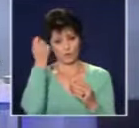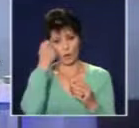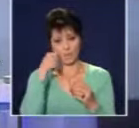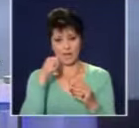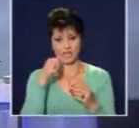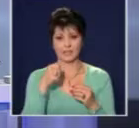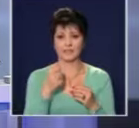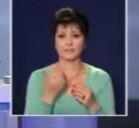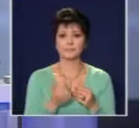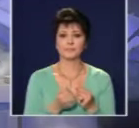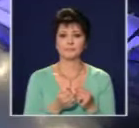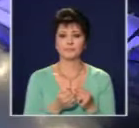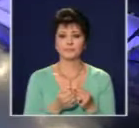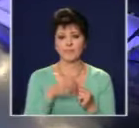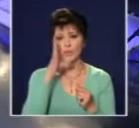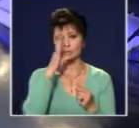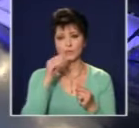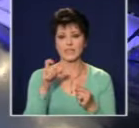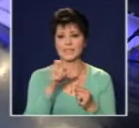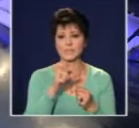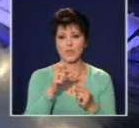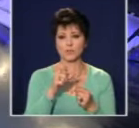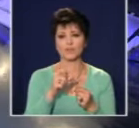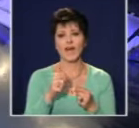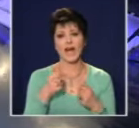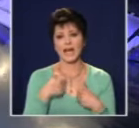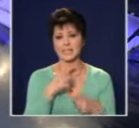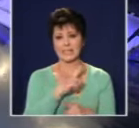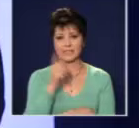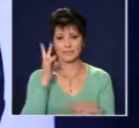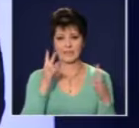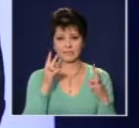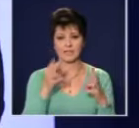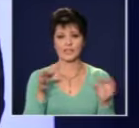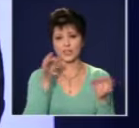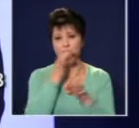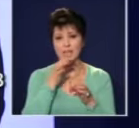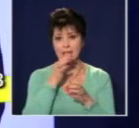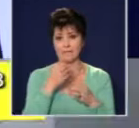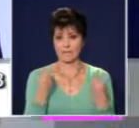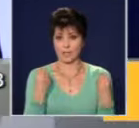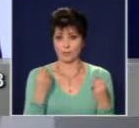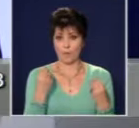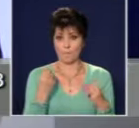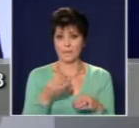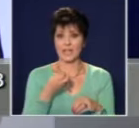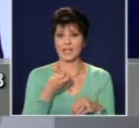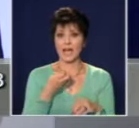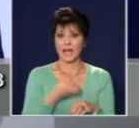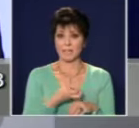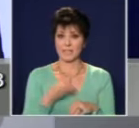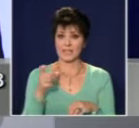господин Симеонов категорично съм не съгласен, че нямаме кадри в медицията казвам категорично, защото ние работим с